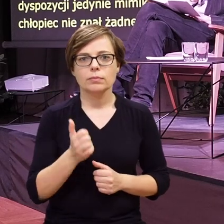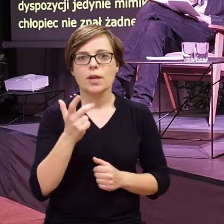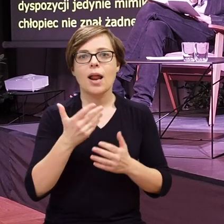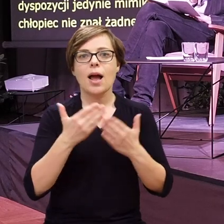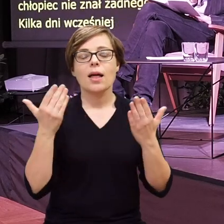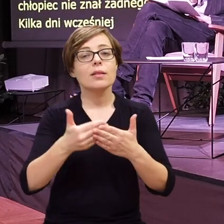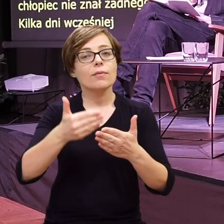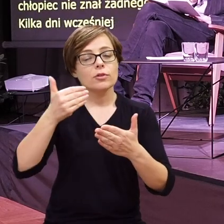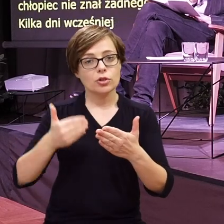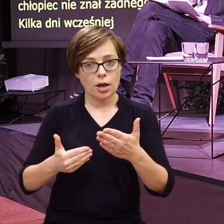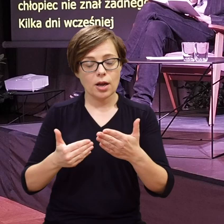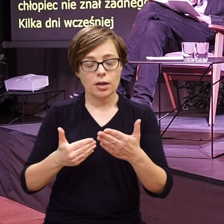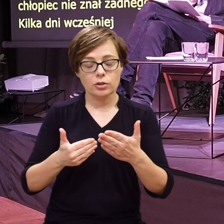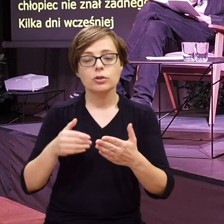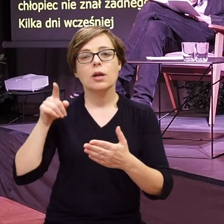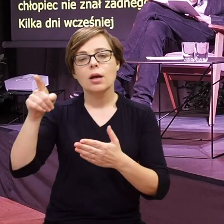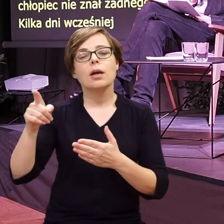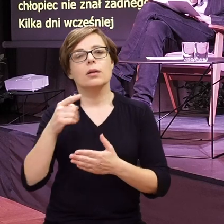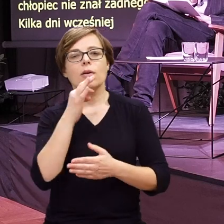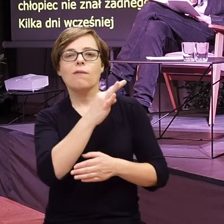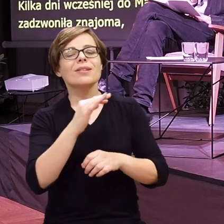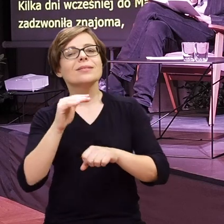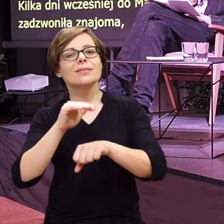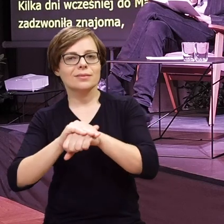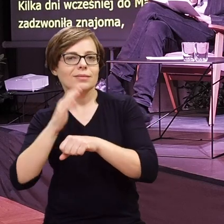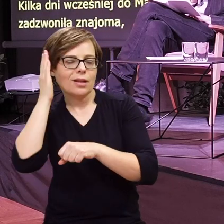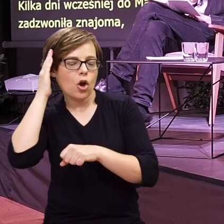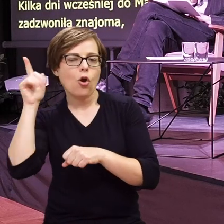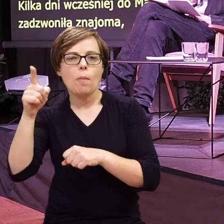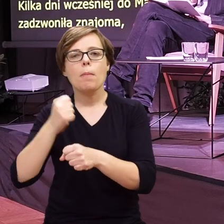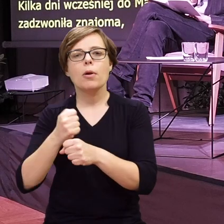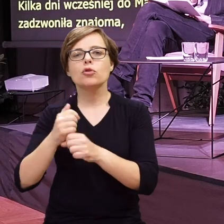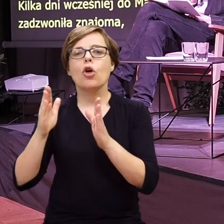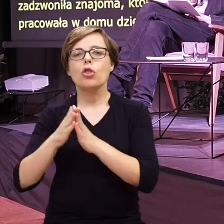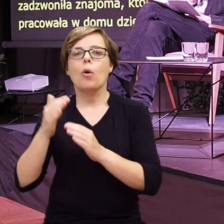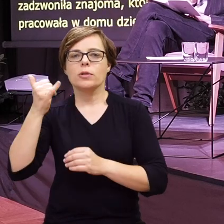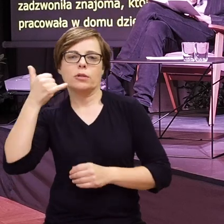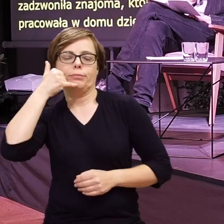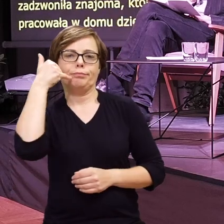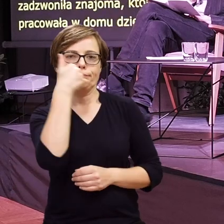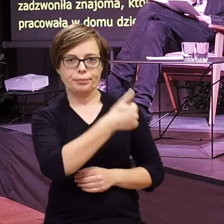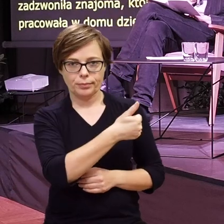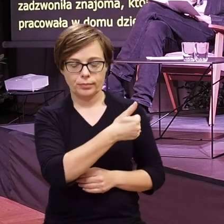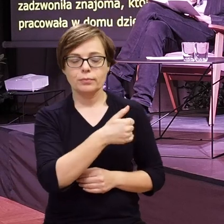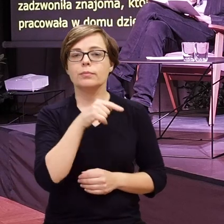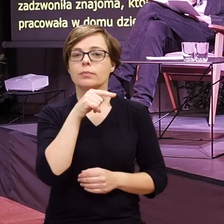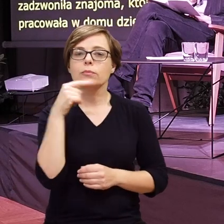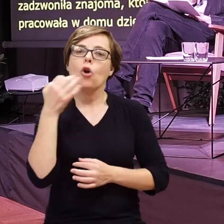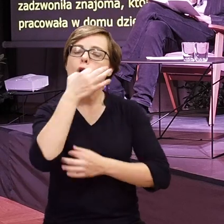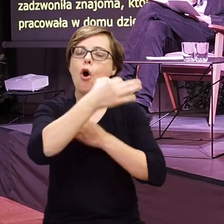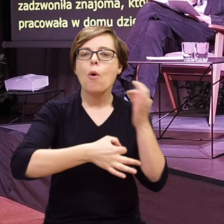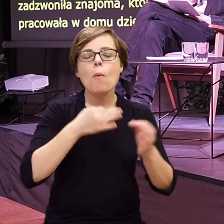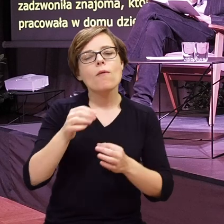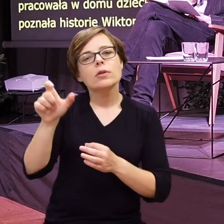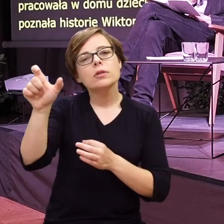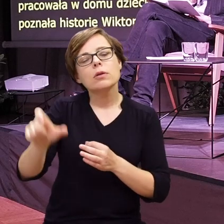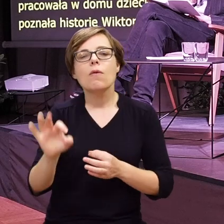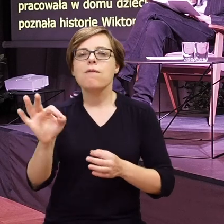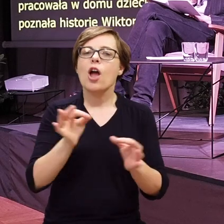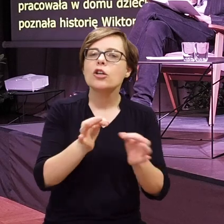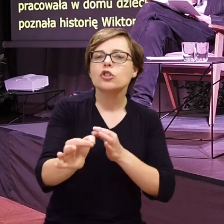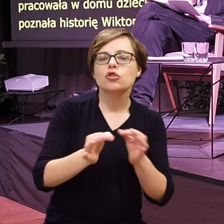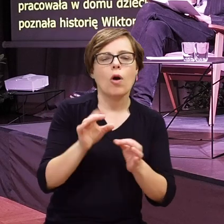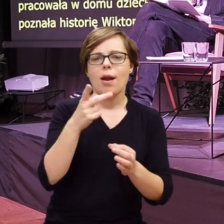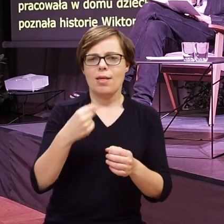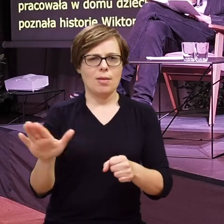Kilka dni wcześniej do Marii zadzwoniła znajoma, która pracowała w domu dziecka. Kobieta poznała historię Wiktora